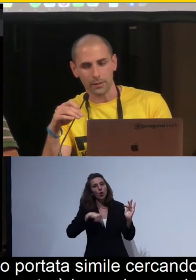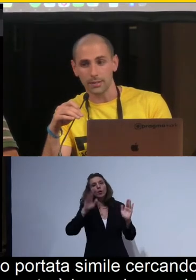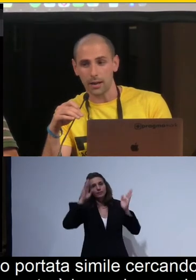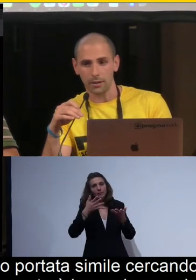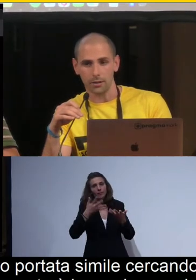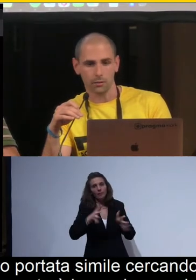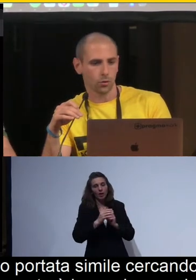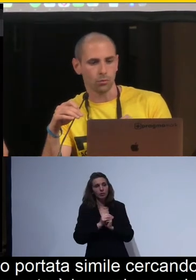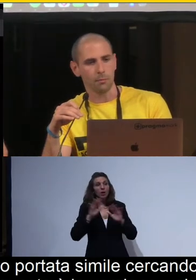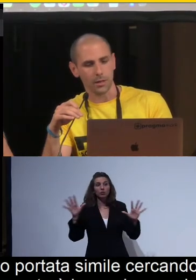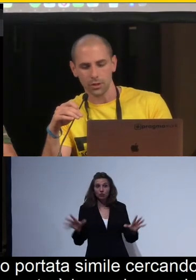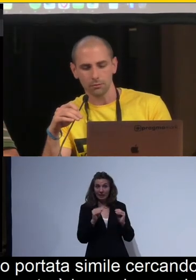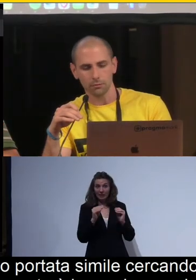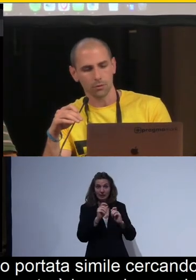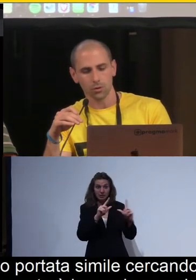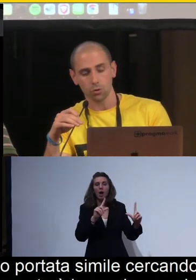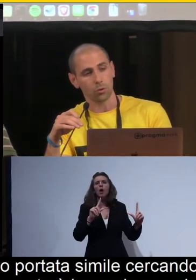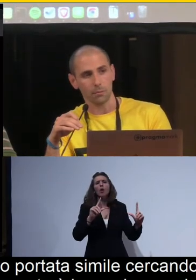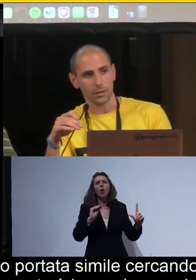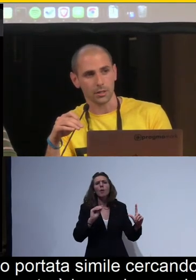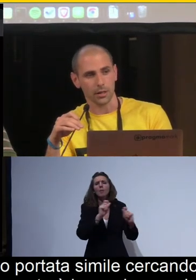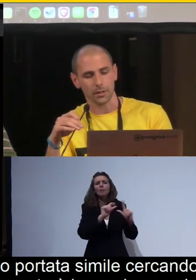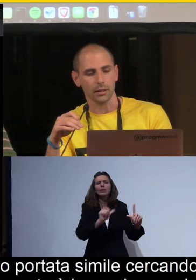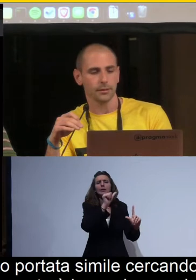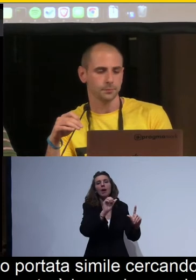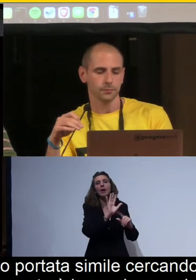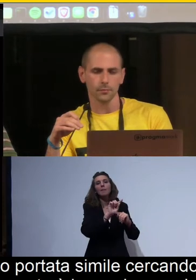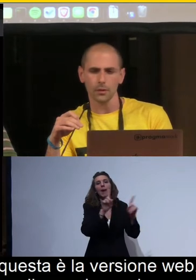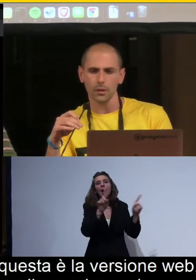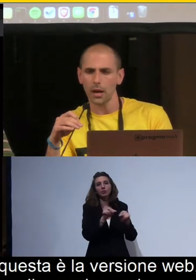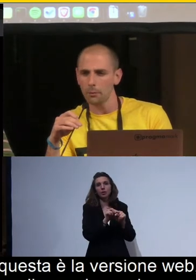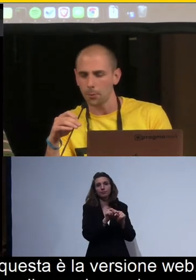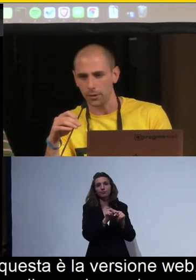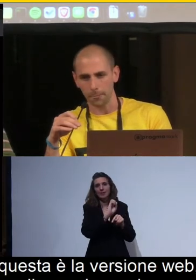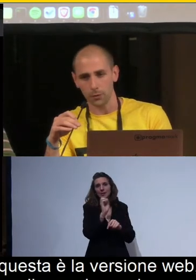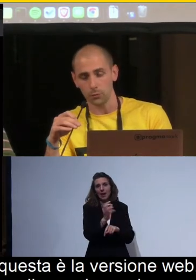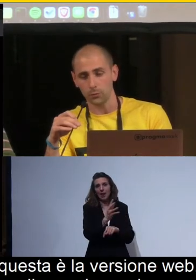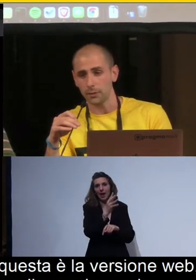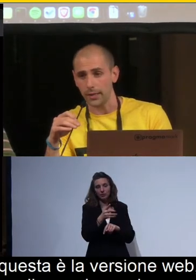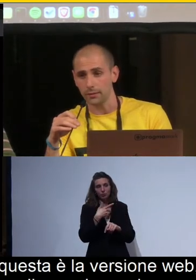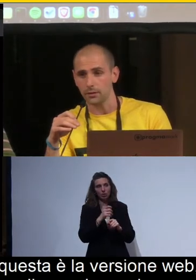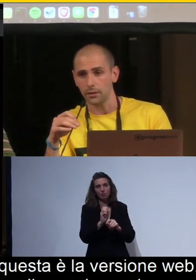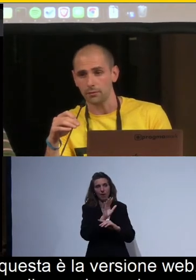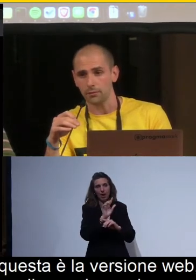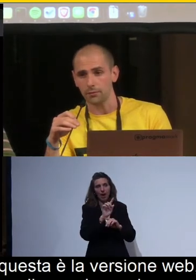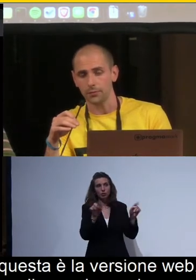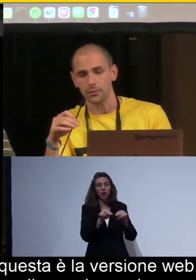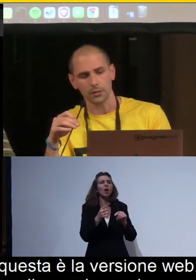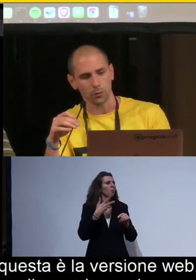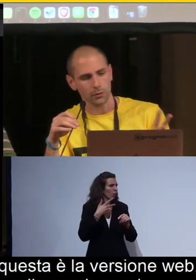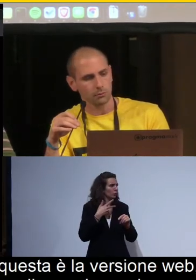C'è una parte iniziale con un'immagine, solo un'immagine nella slide. Abbiamo poi un template di